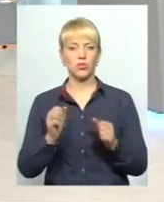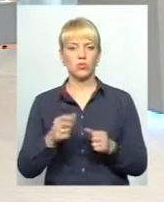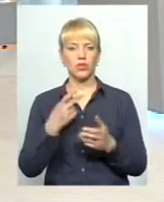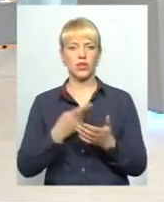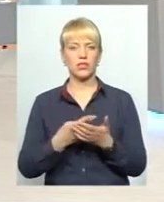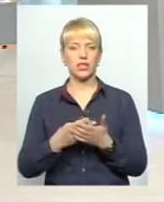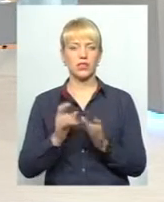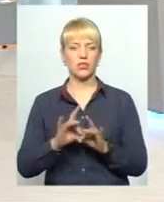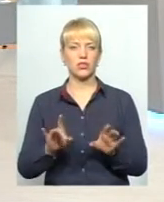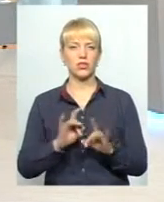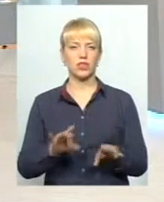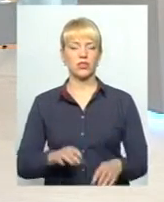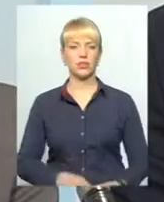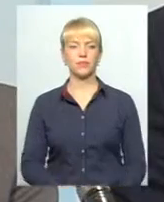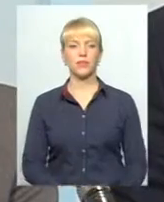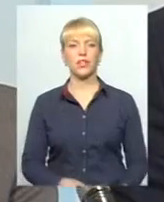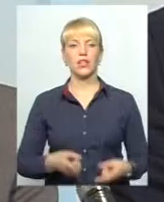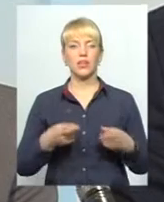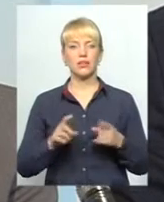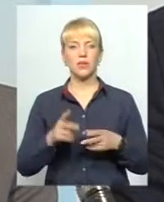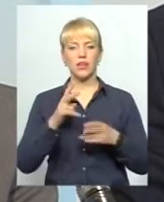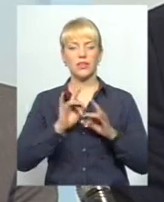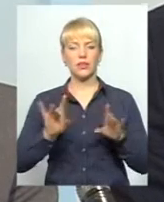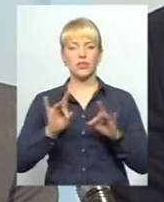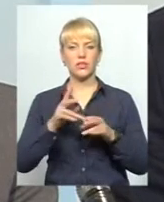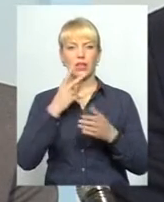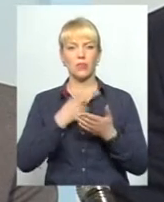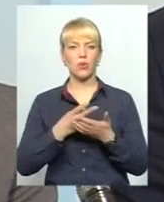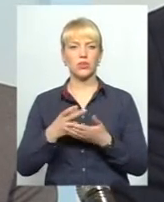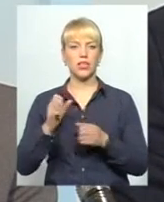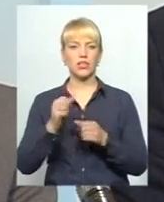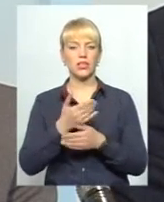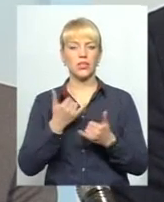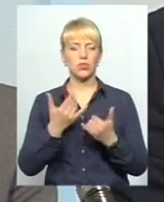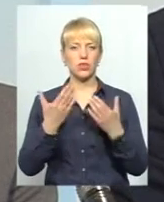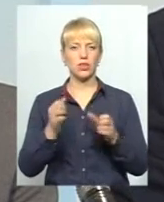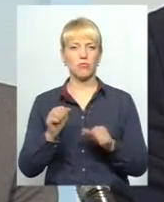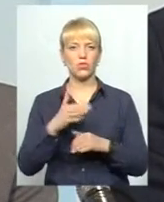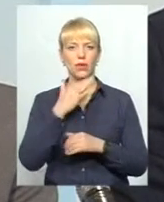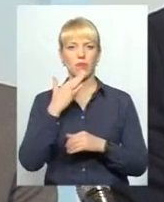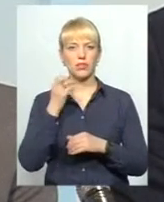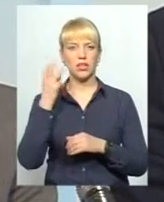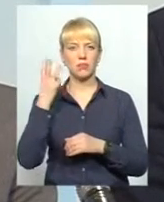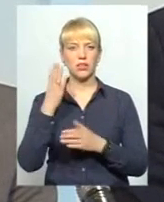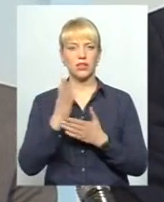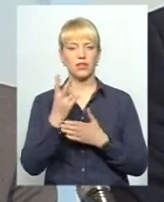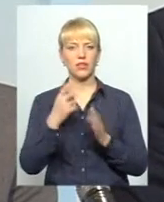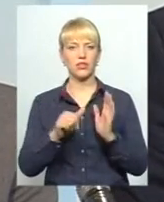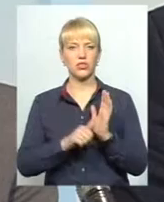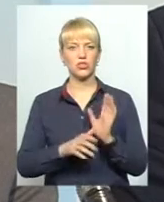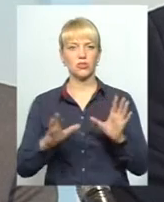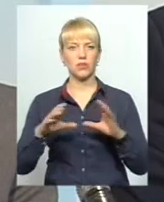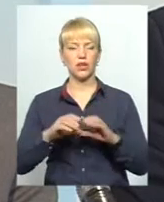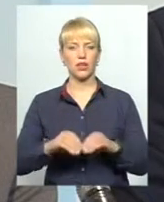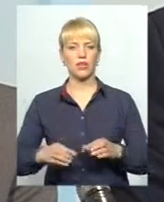показати, розказати? Ну, справді, показати, розказати ми можемо вже на сьогоднішній день багато. На Хмельниччині 26 об'єднаних громад,